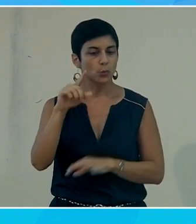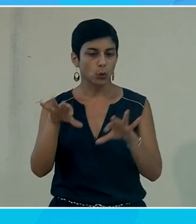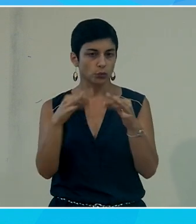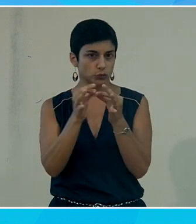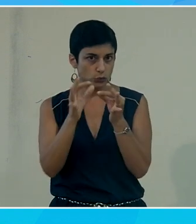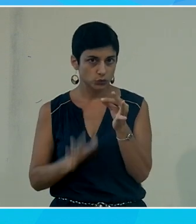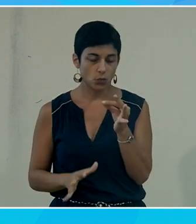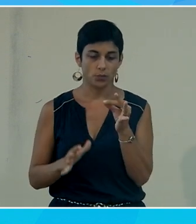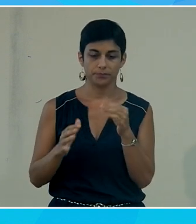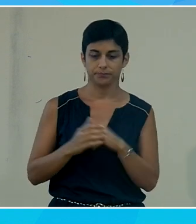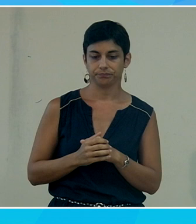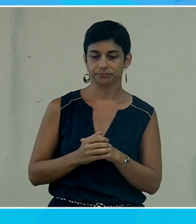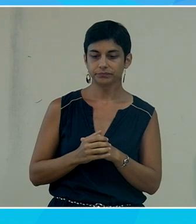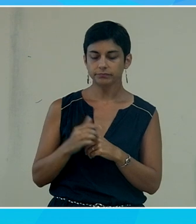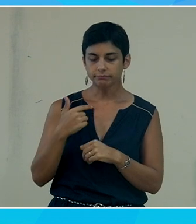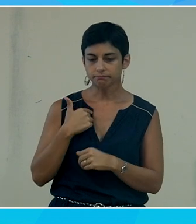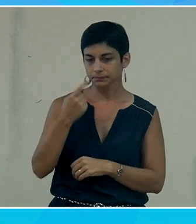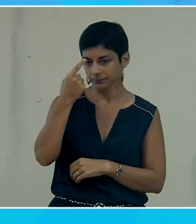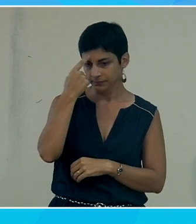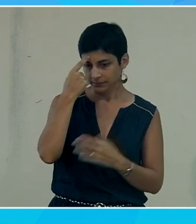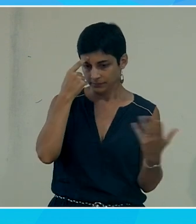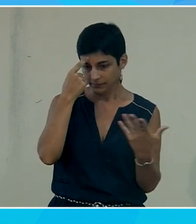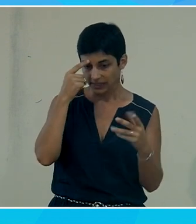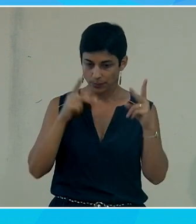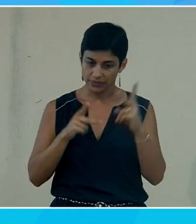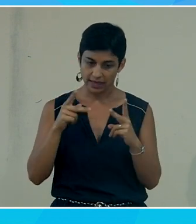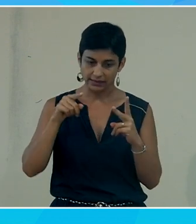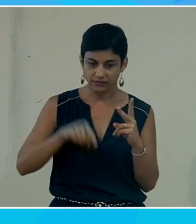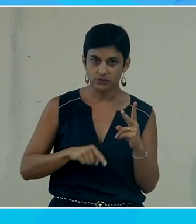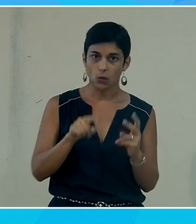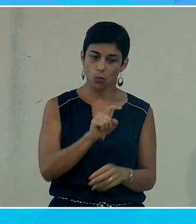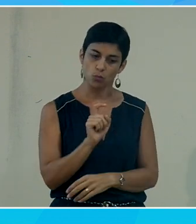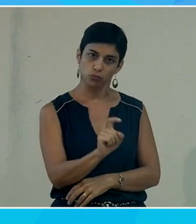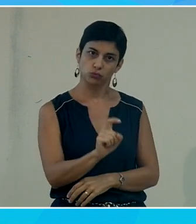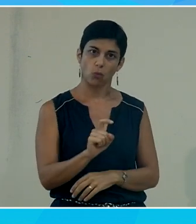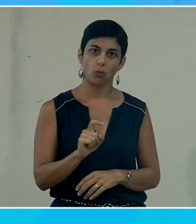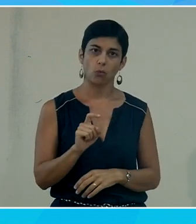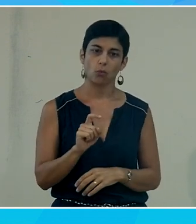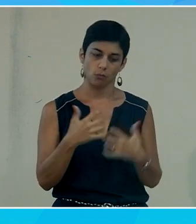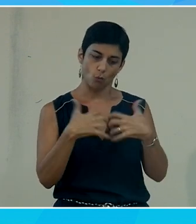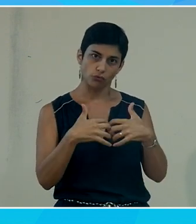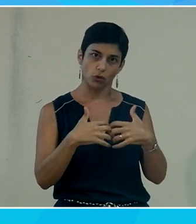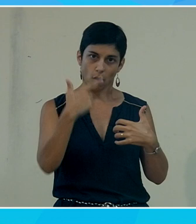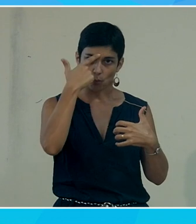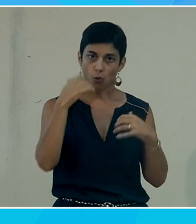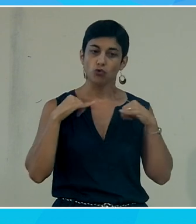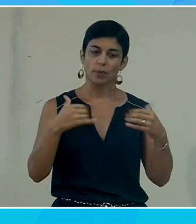ça je vais apprendre de cette diversité je vais dire il faudrait peut-être un bouton et un moteur pour ouvrir la porte de façon automatique donc j'ai résolu